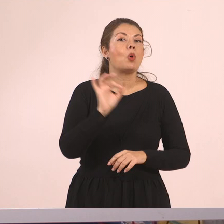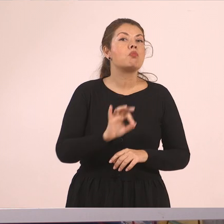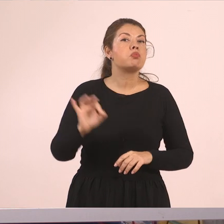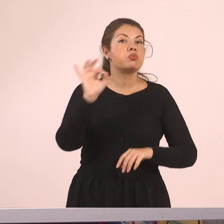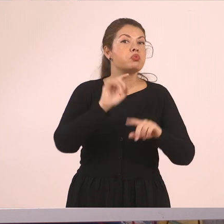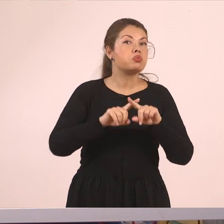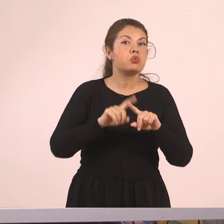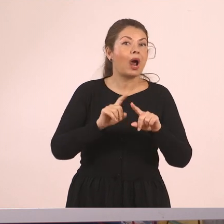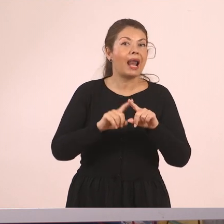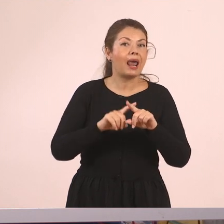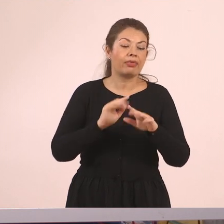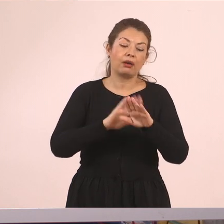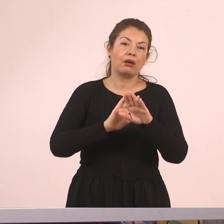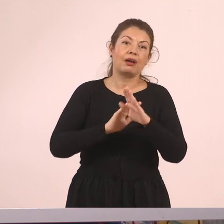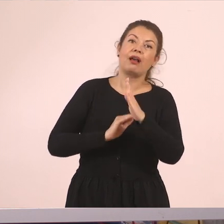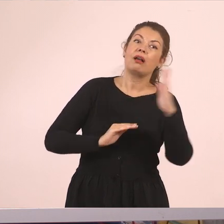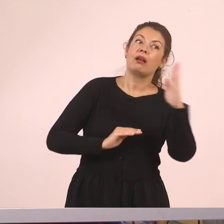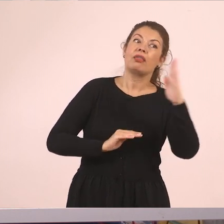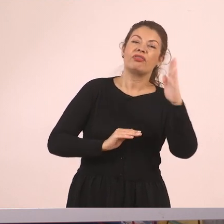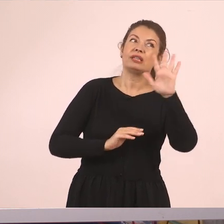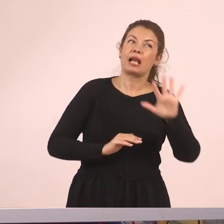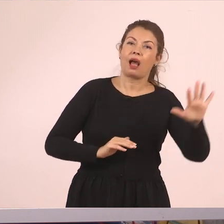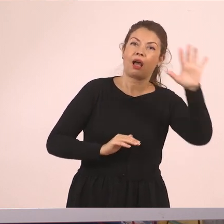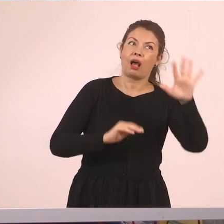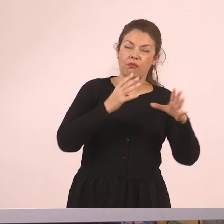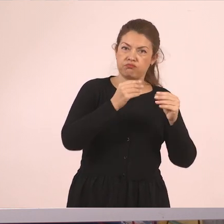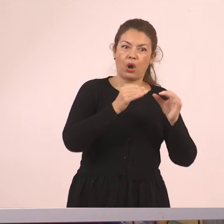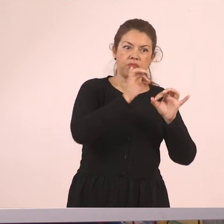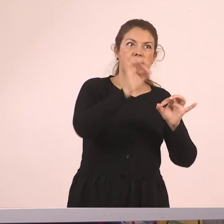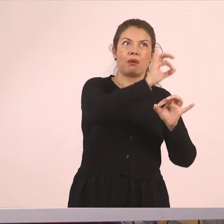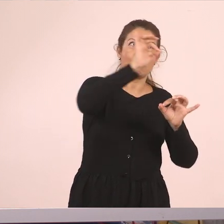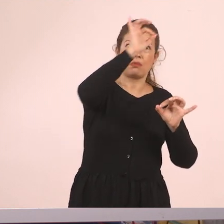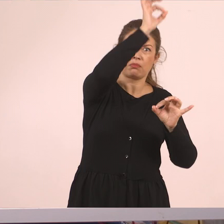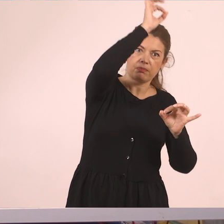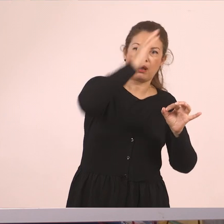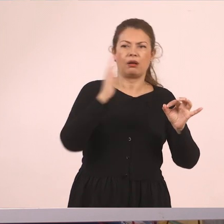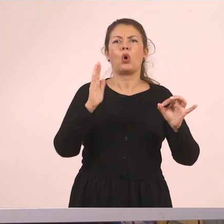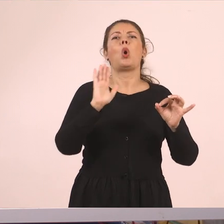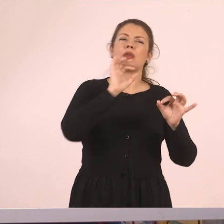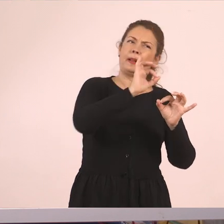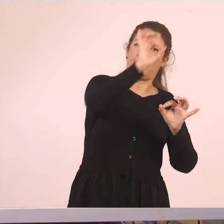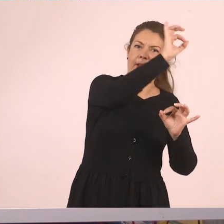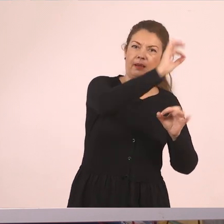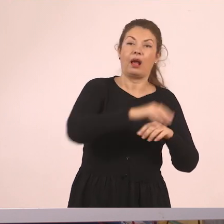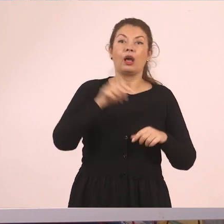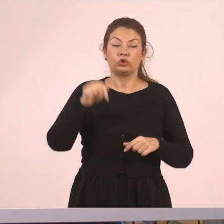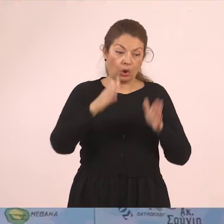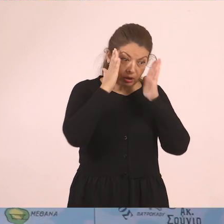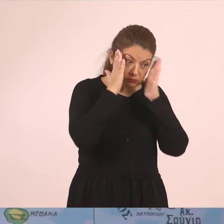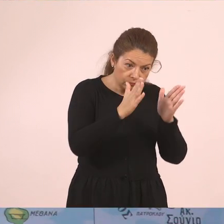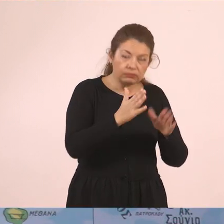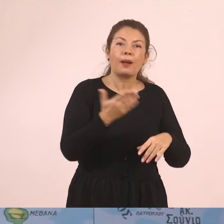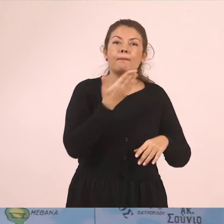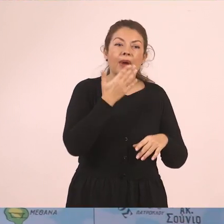παρατηρούνται και τη συναντάμε στη Δυτική Ελλάδα. Αυτή τη στιγμή, εγώ θα σας μιλήσω και θα επικεντρωθώ για τις φυσικές